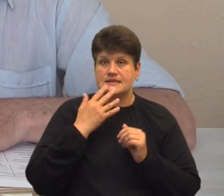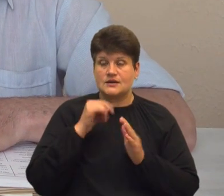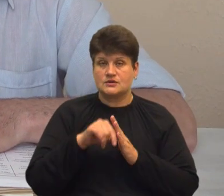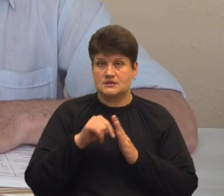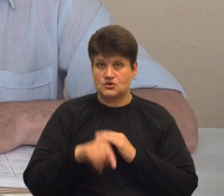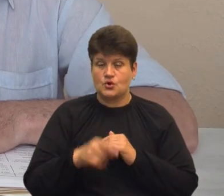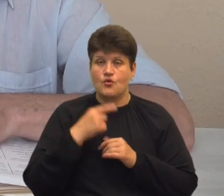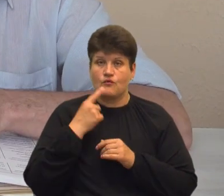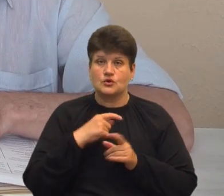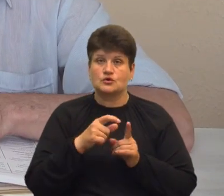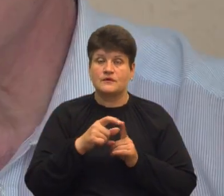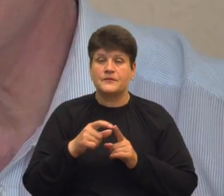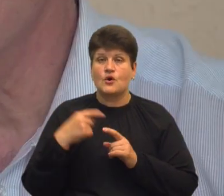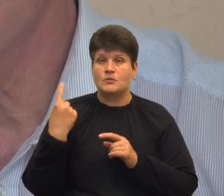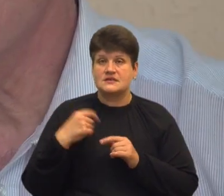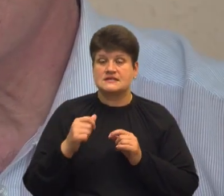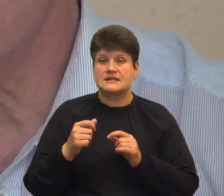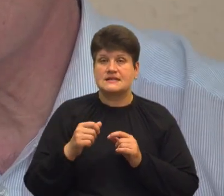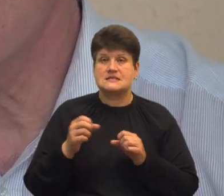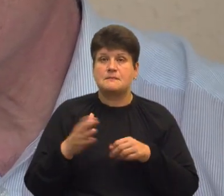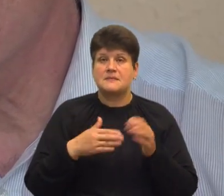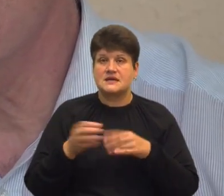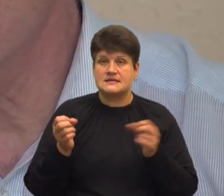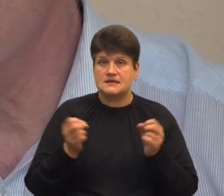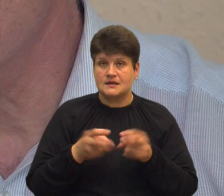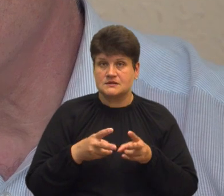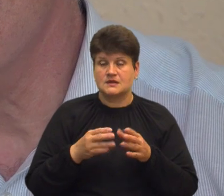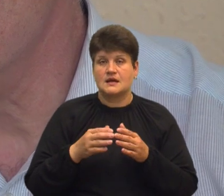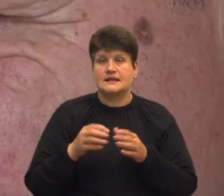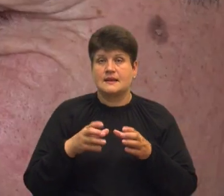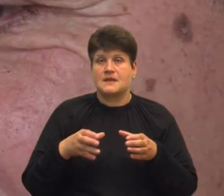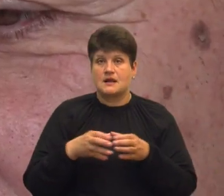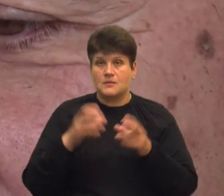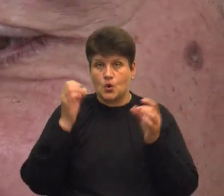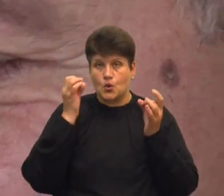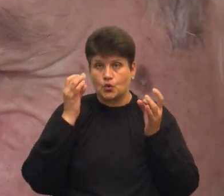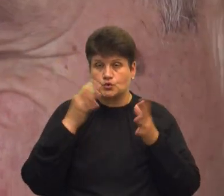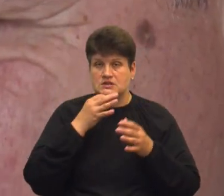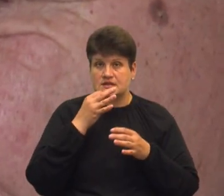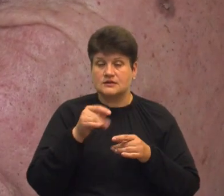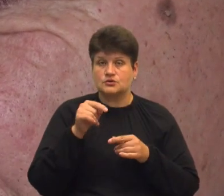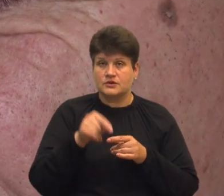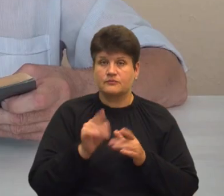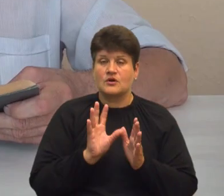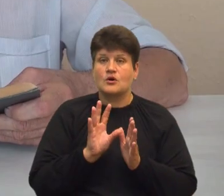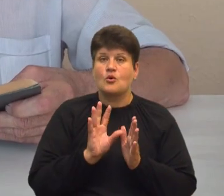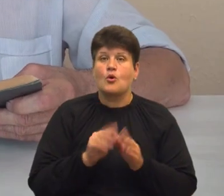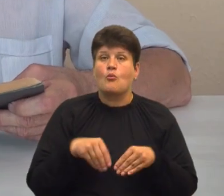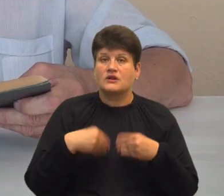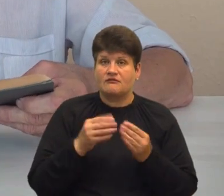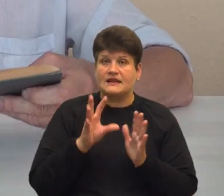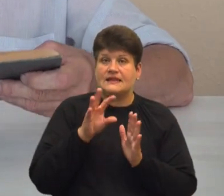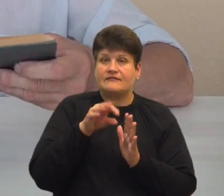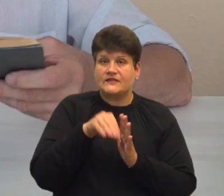головного спеціаліста обласного департаменту культури Ярослава Пелехатого Келії монастиря подавали на внесення до державного реєстру пам'яток